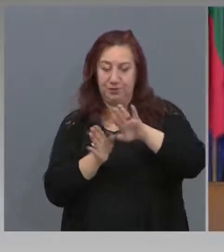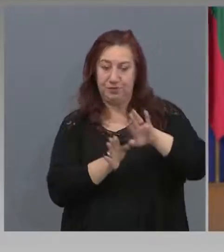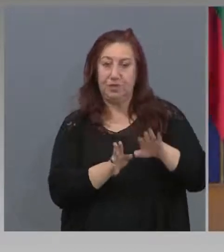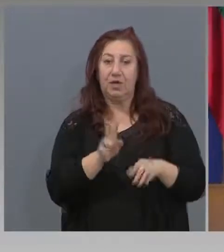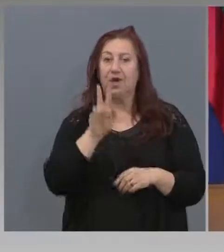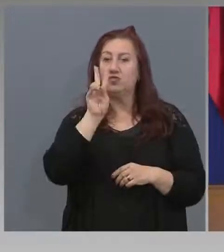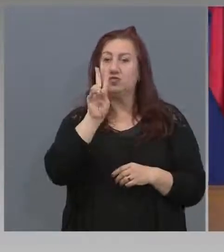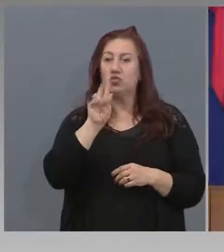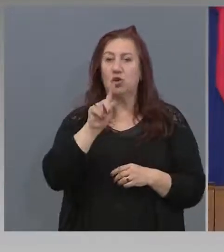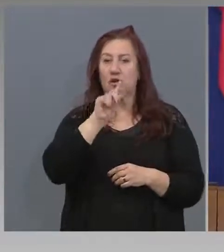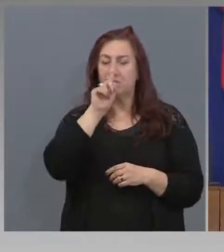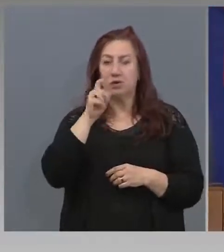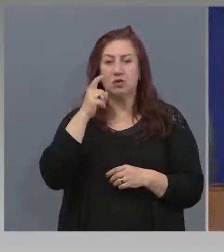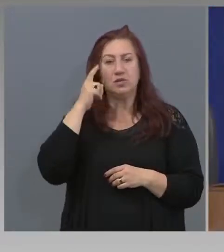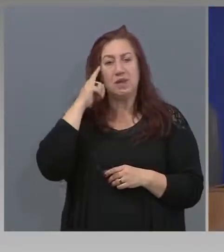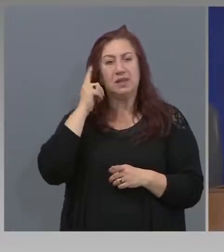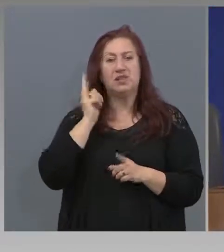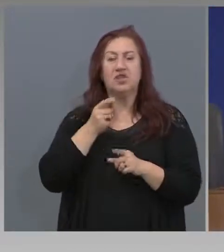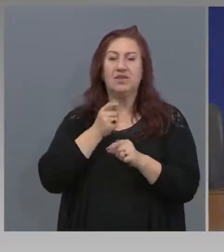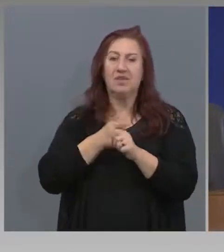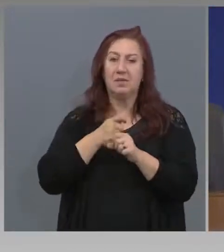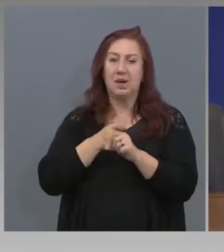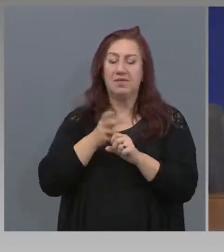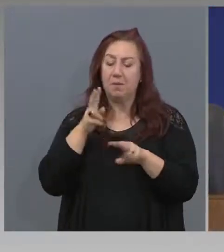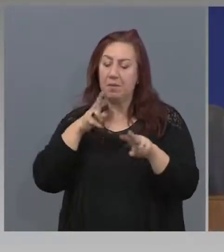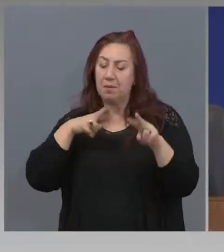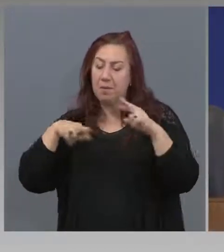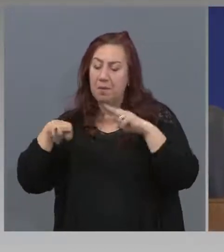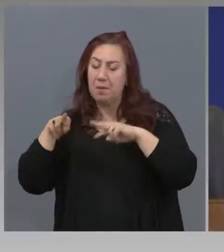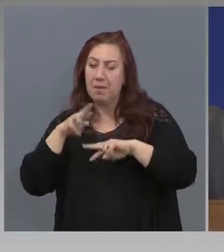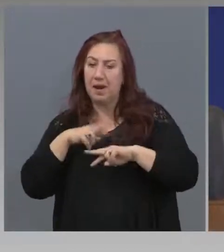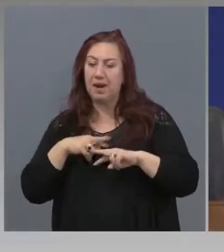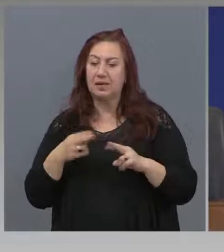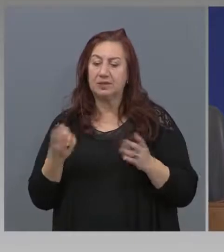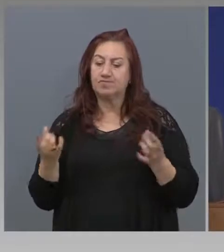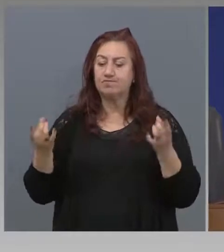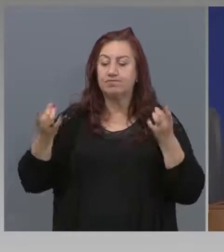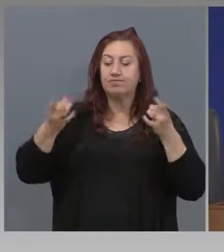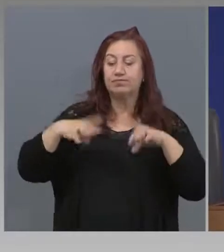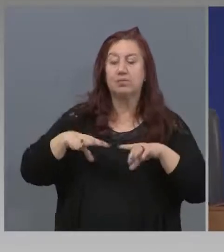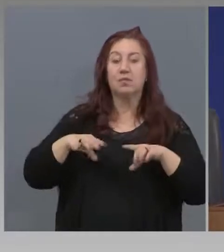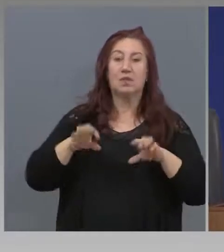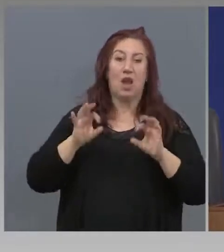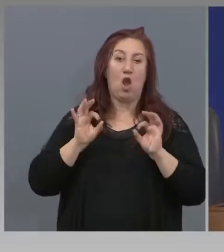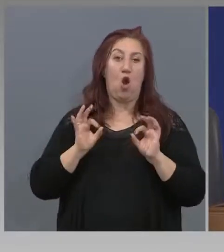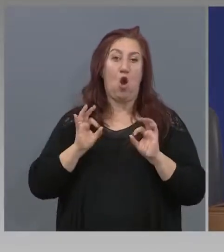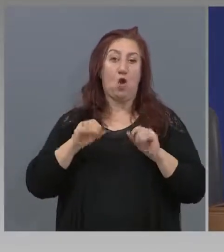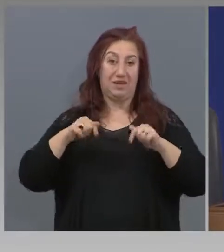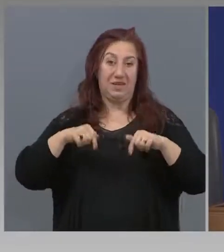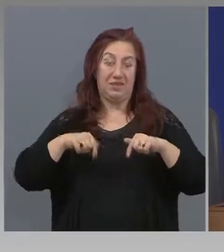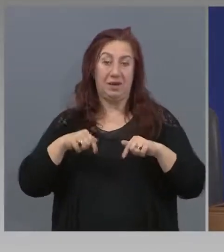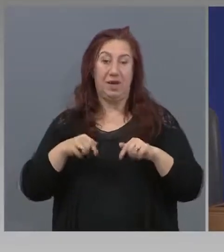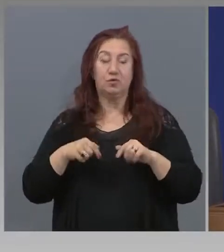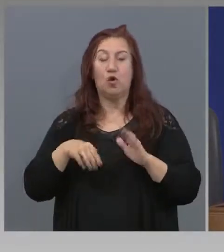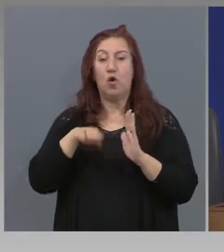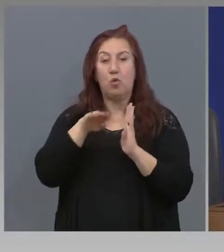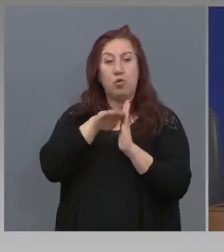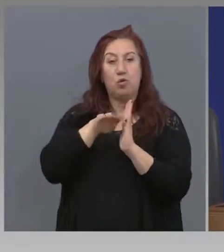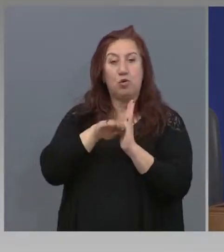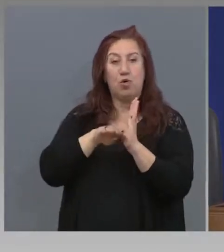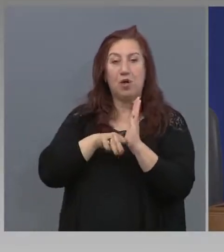преглед и усевременяване на програмата на коалицията?